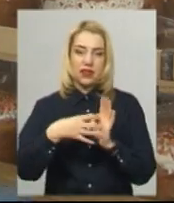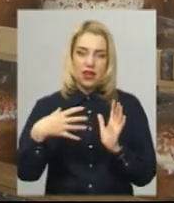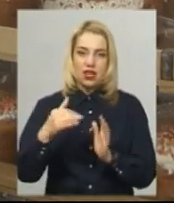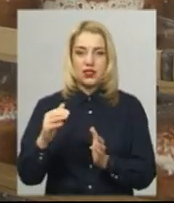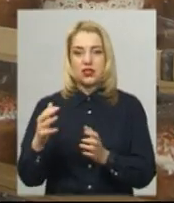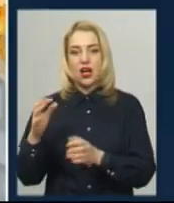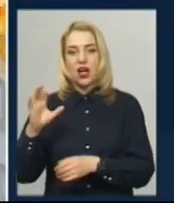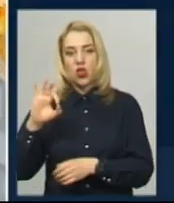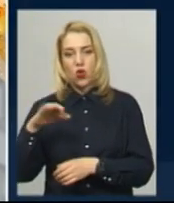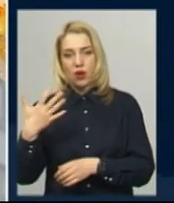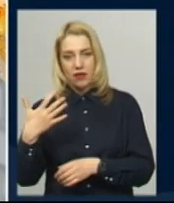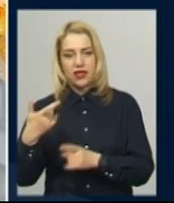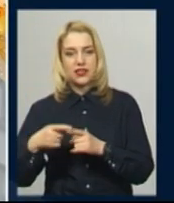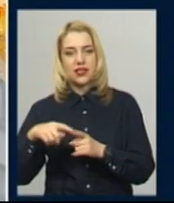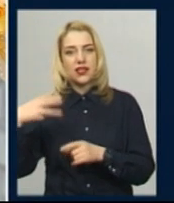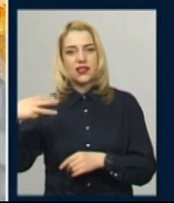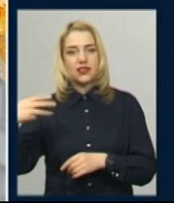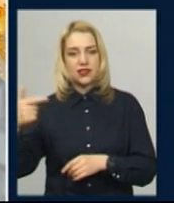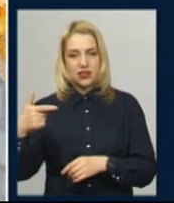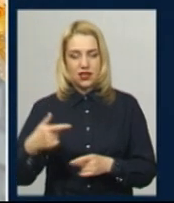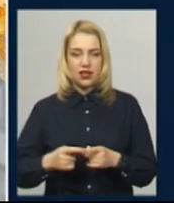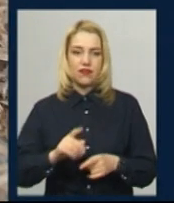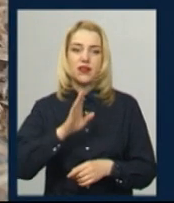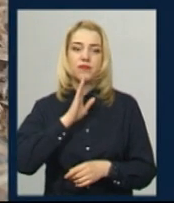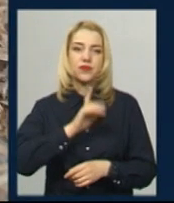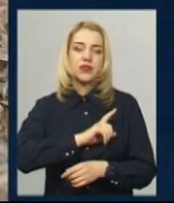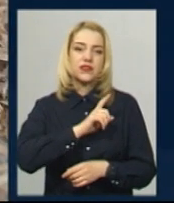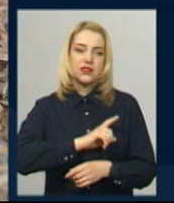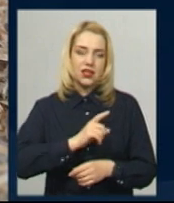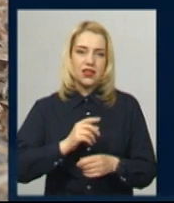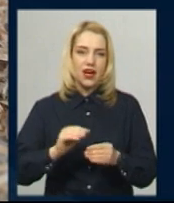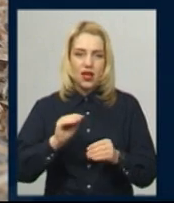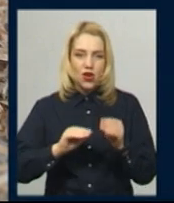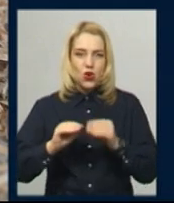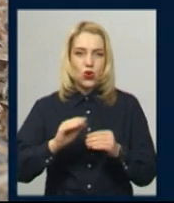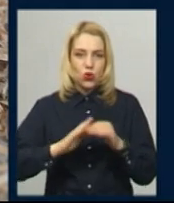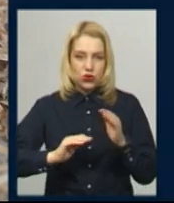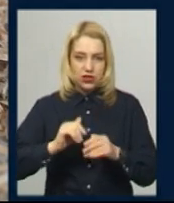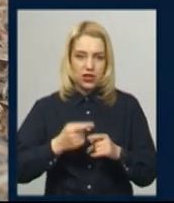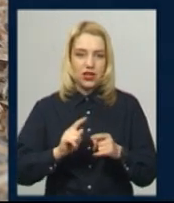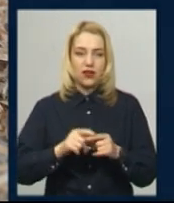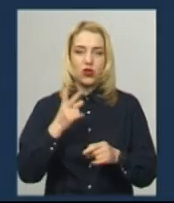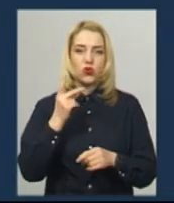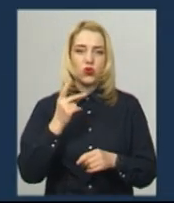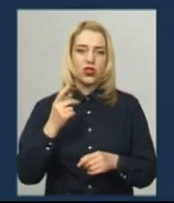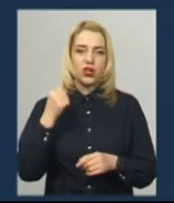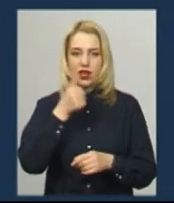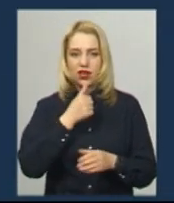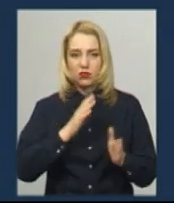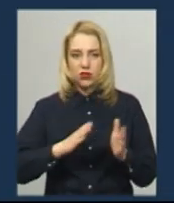нас – 30 гривень. Майстриня із рукоділля Тетяна розповідає, що бере участь у Великодньому ярмарку вже другий рік поспіль.